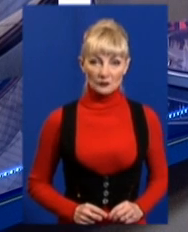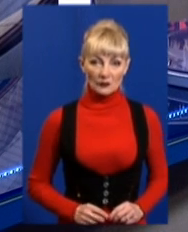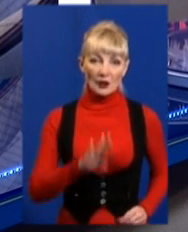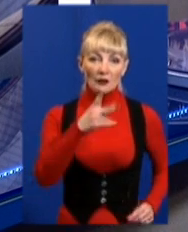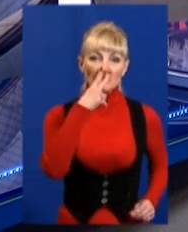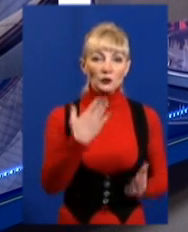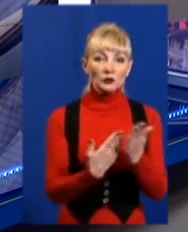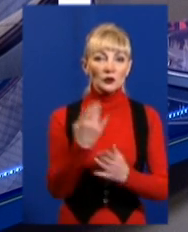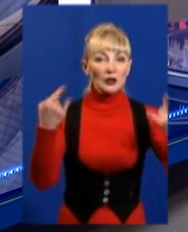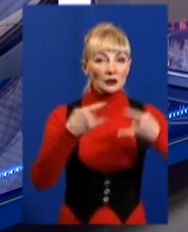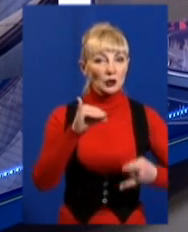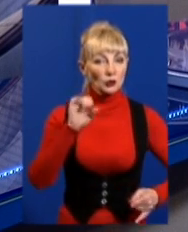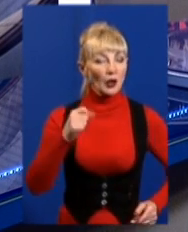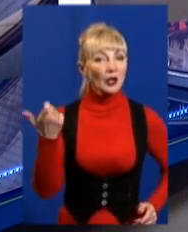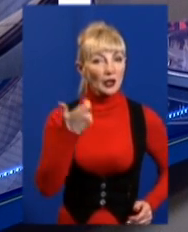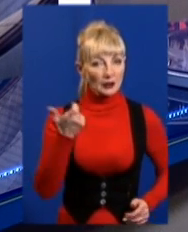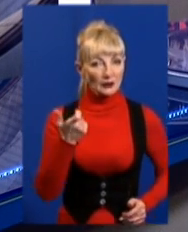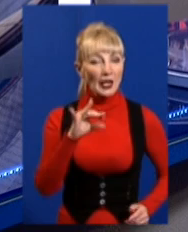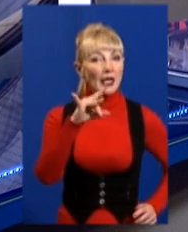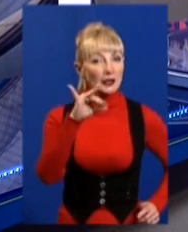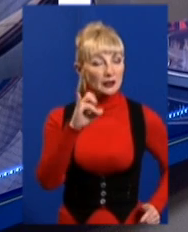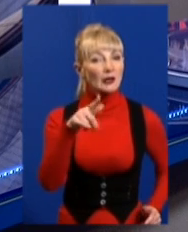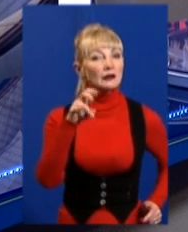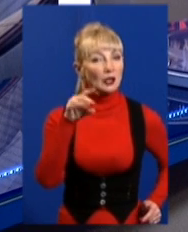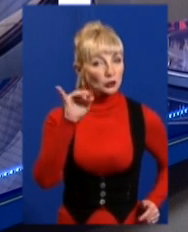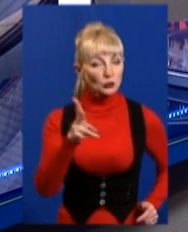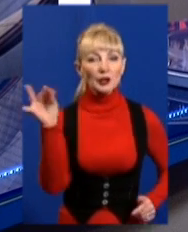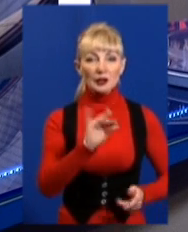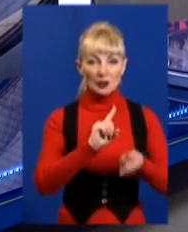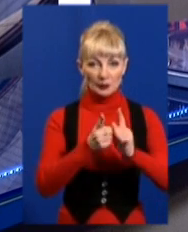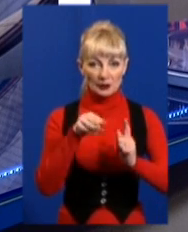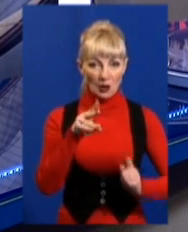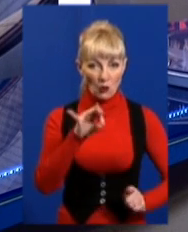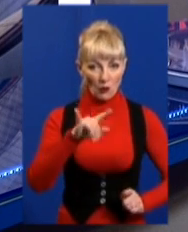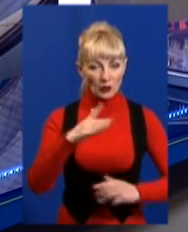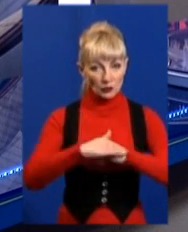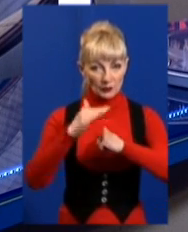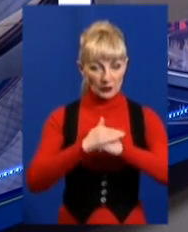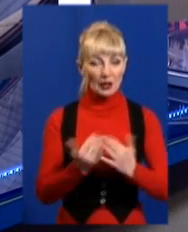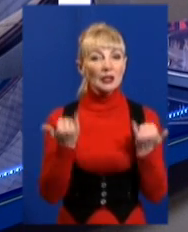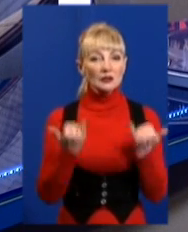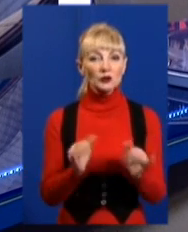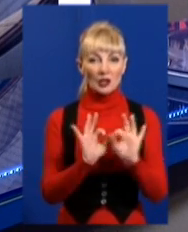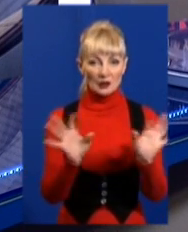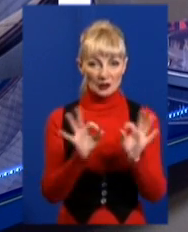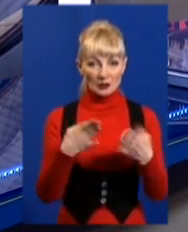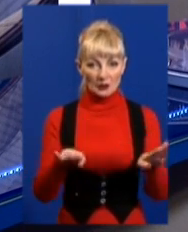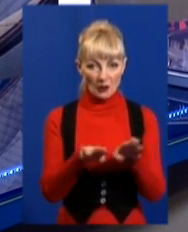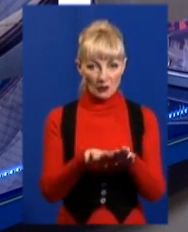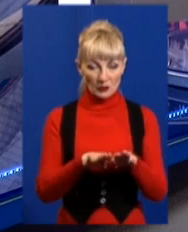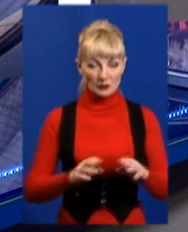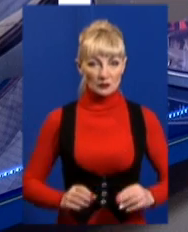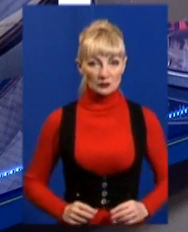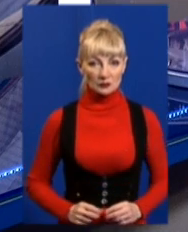Ви дивитесь новини на каналі ЮА Харків, у студії Ірина Гнатюк та сурдоперекладачка Тетяна Коваль. Добрий вечір. Сьогодні розкажемо про таке.